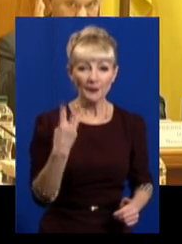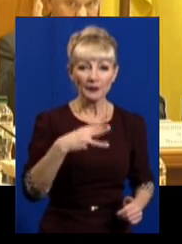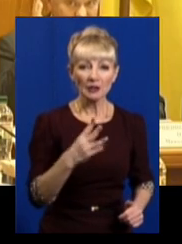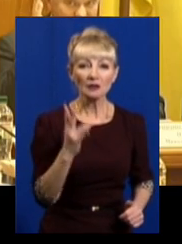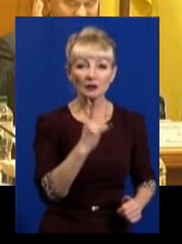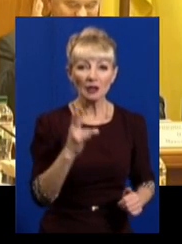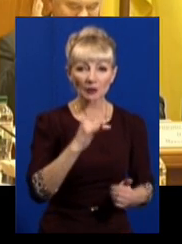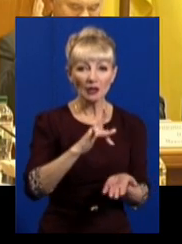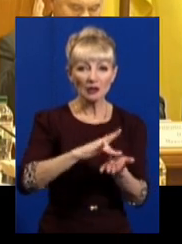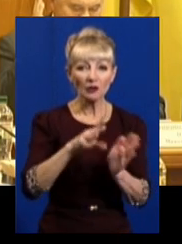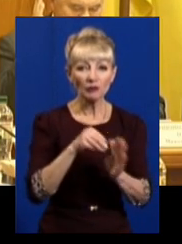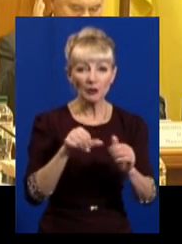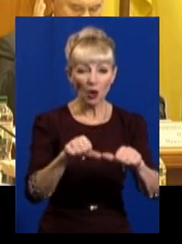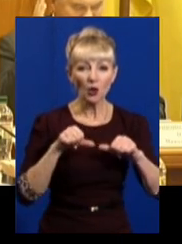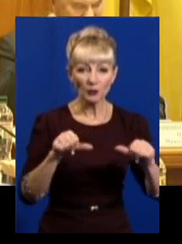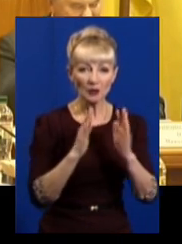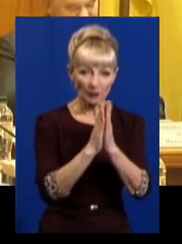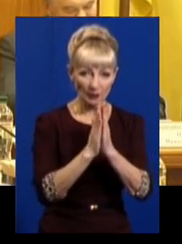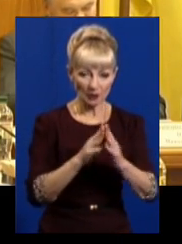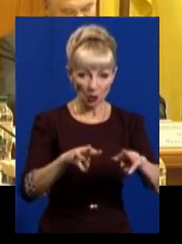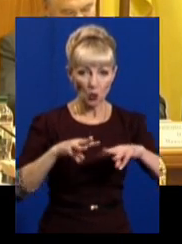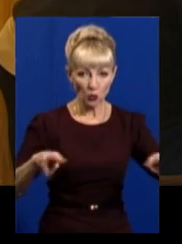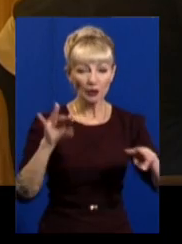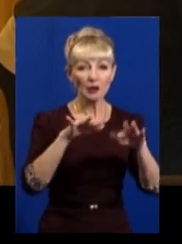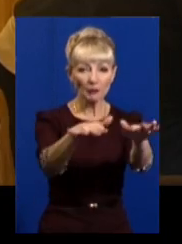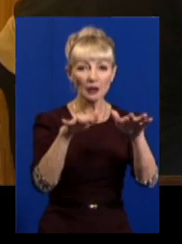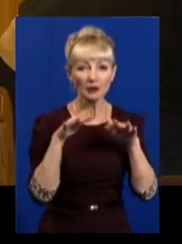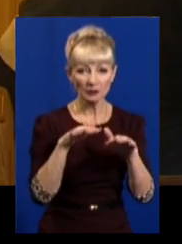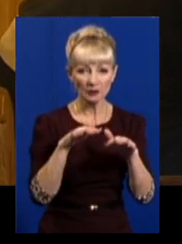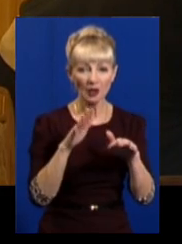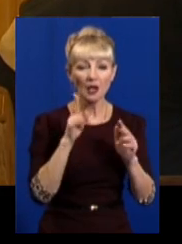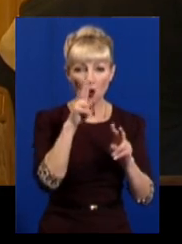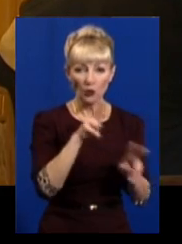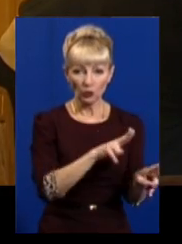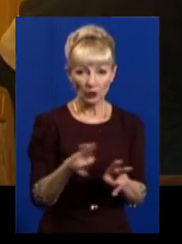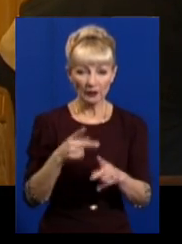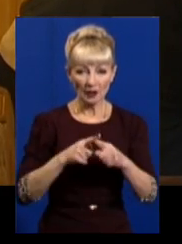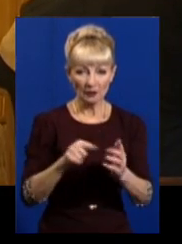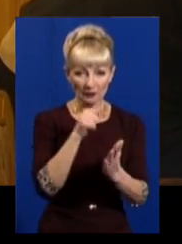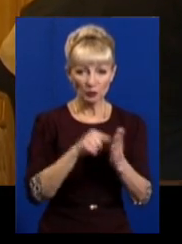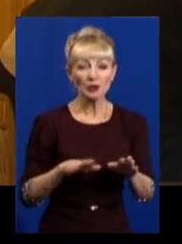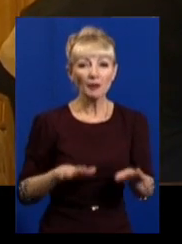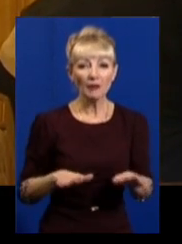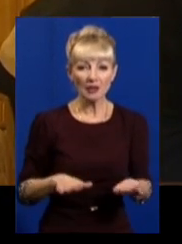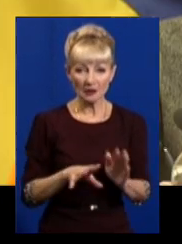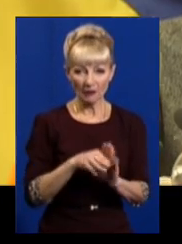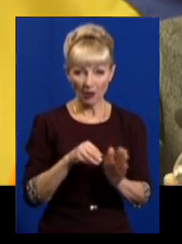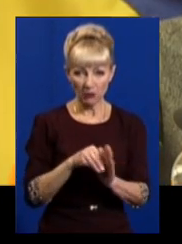листопада Центральна виборча комісія попросила уряд і парламент урегулювати питання місцевих виборів.